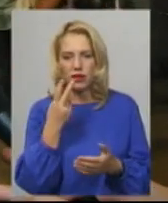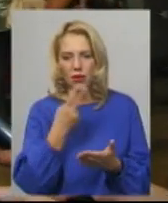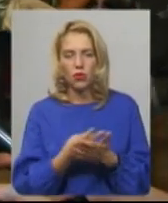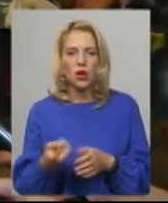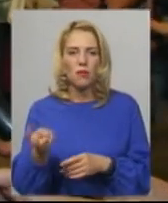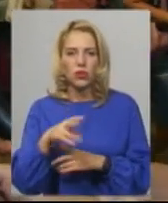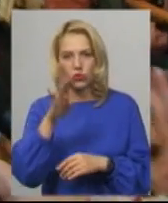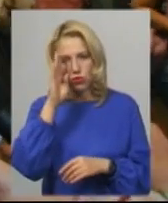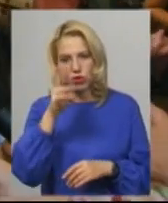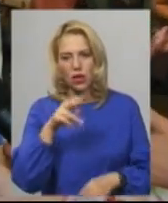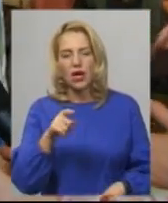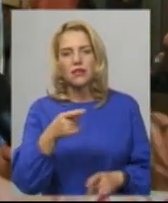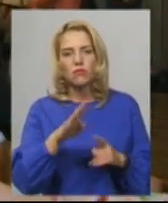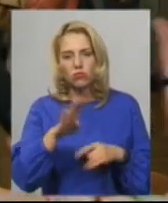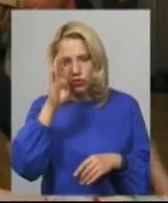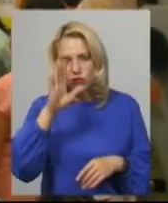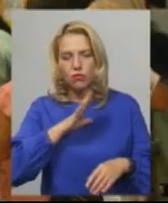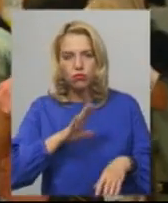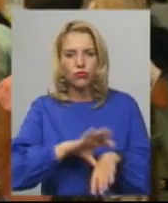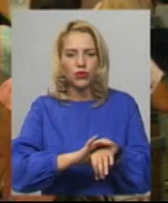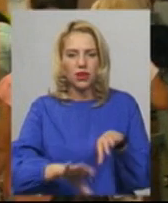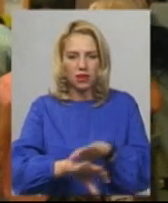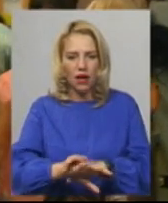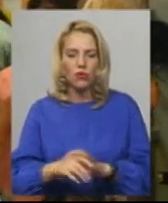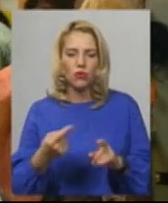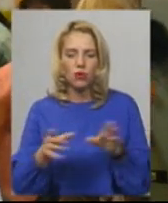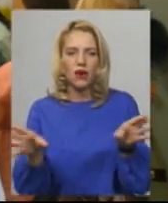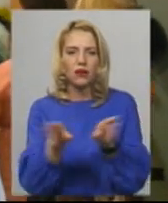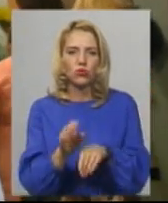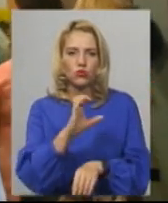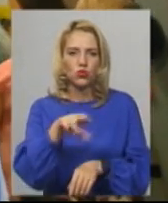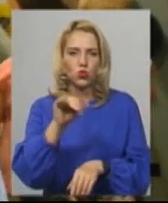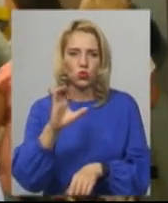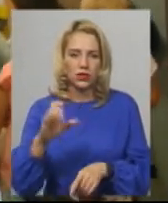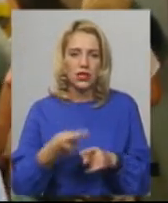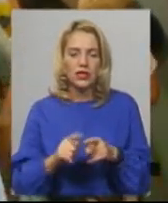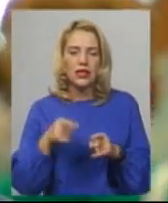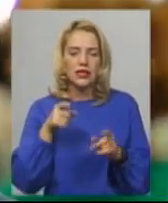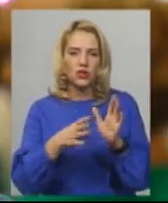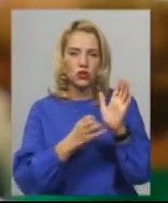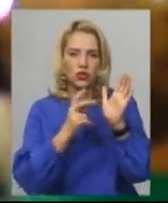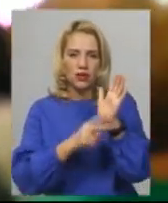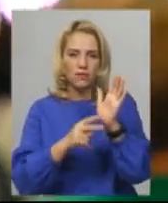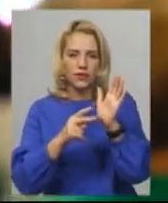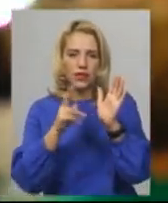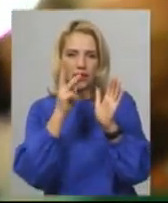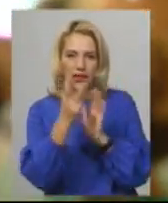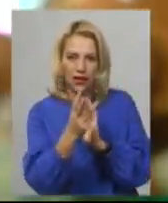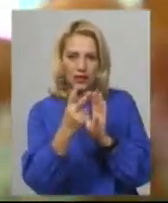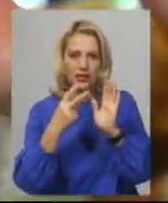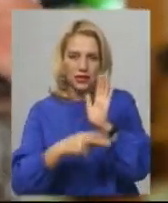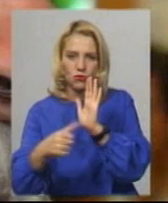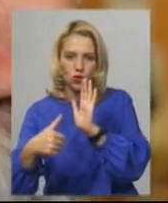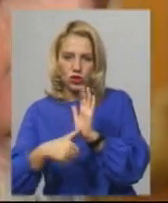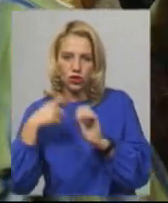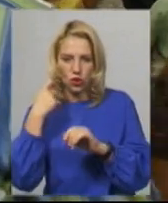Матвіюк. Один із тих дисидентів, хто сидів у таборі разом із Василем Стусом. Це були 1973-1976 роки